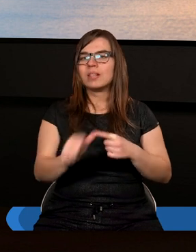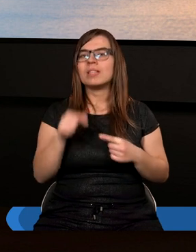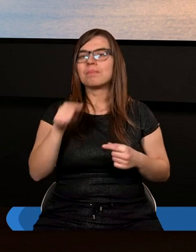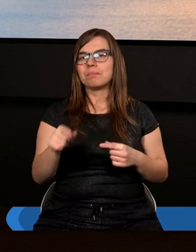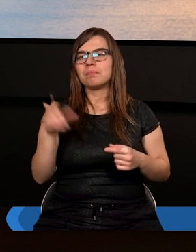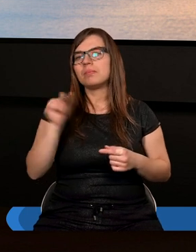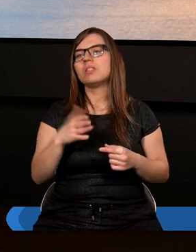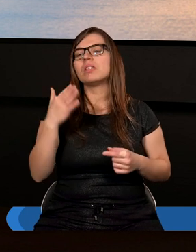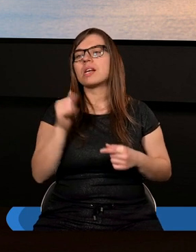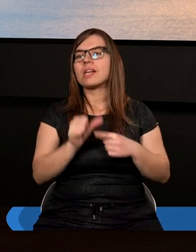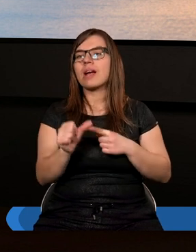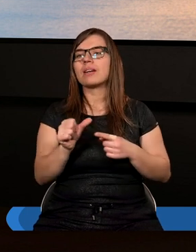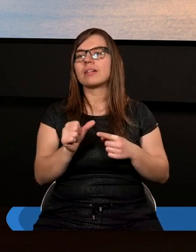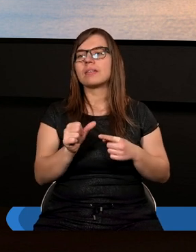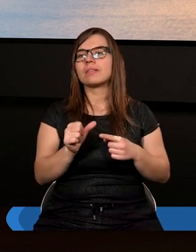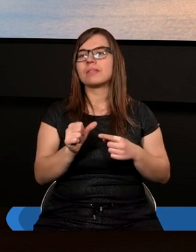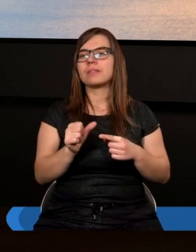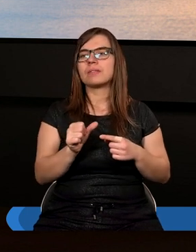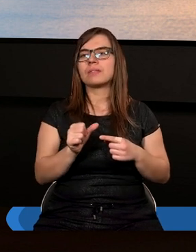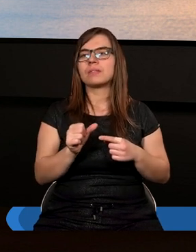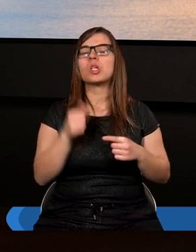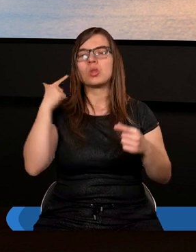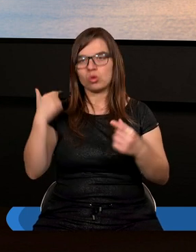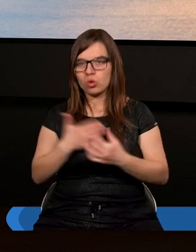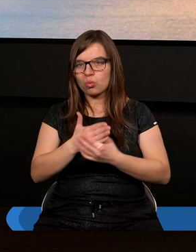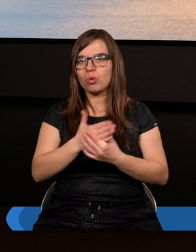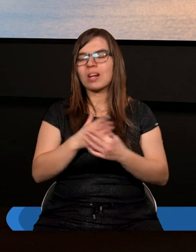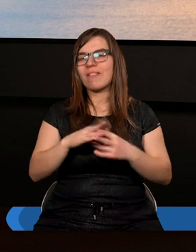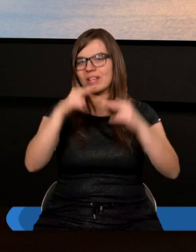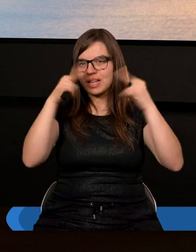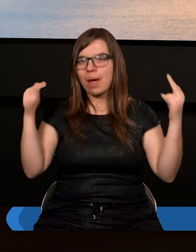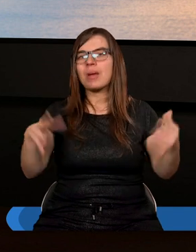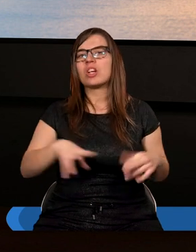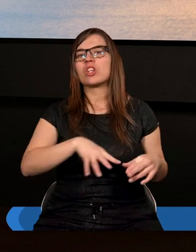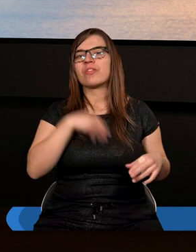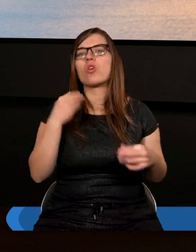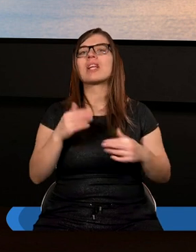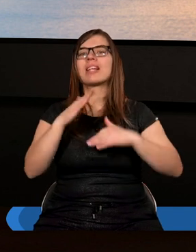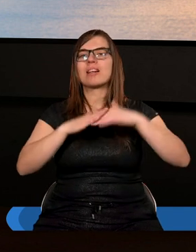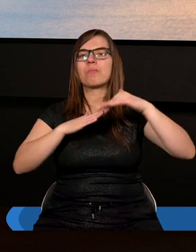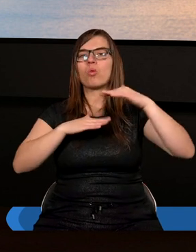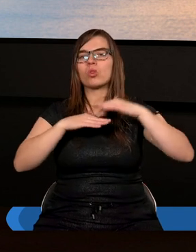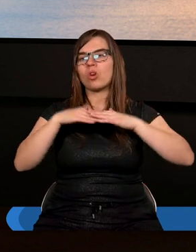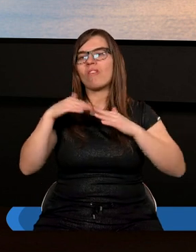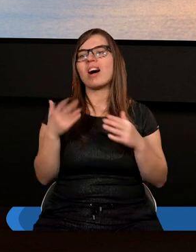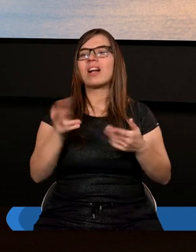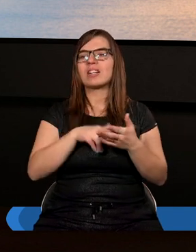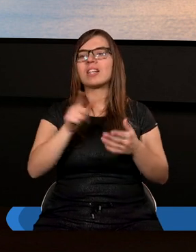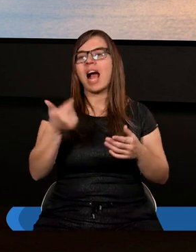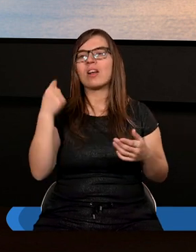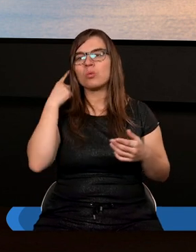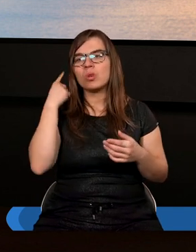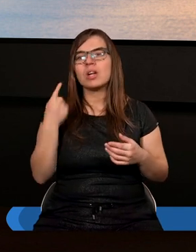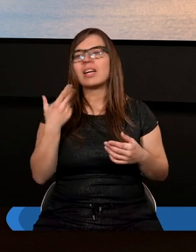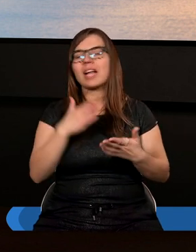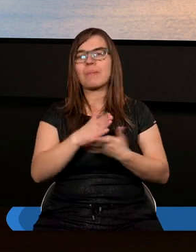jest arcykapłan, który służy w niebie, w świątyni zbudowanej, jak przed chwilką słyszeliśmy,